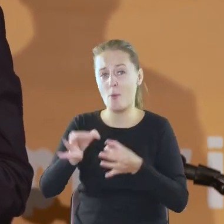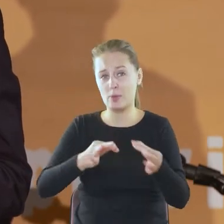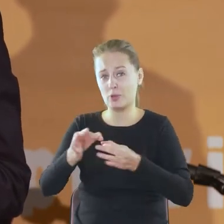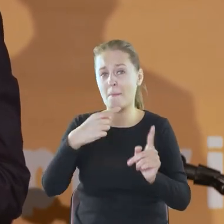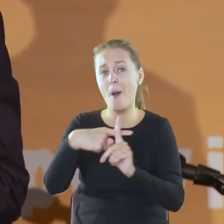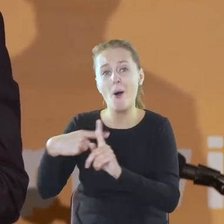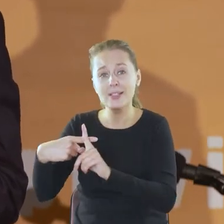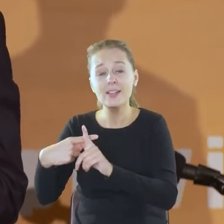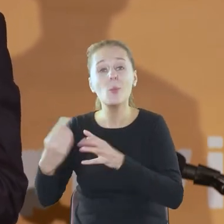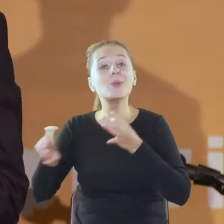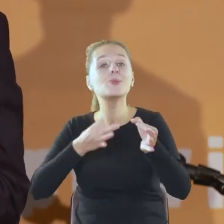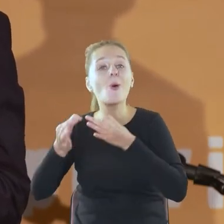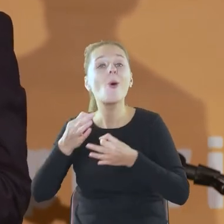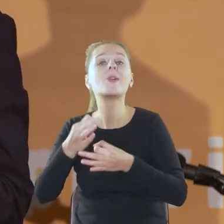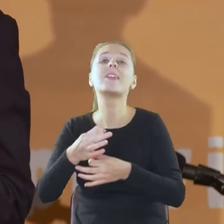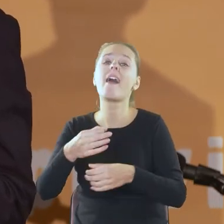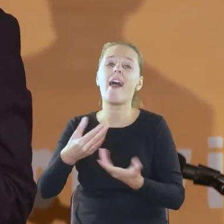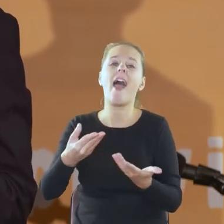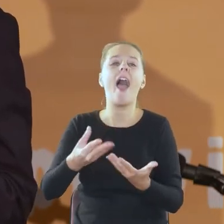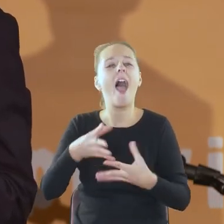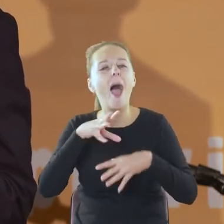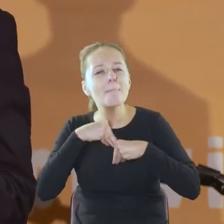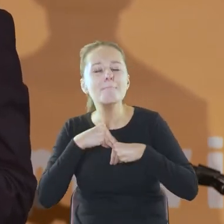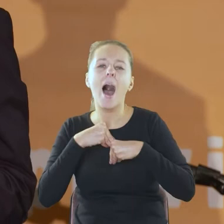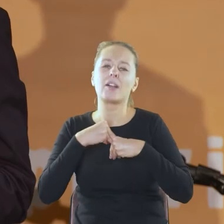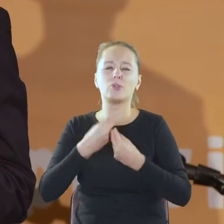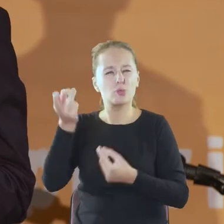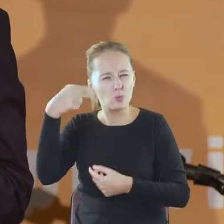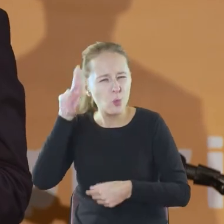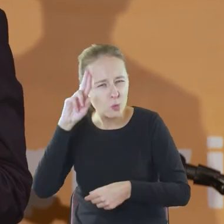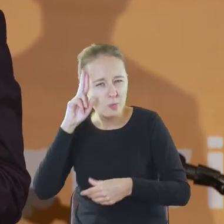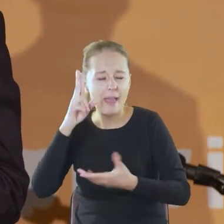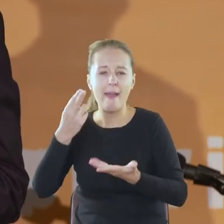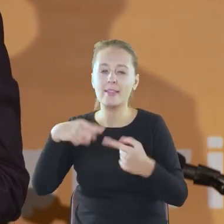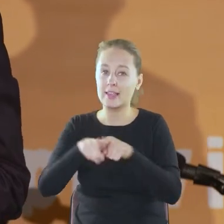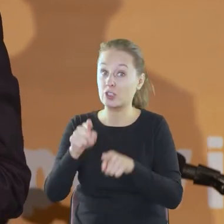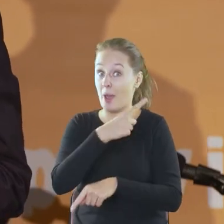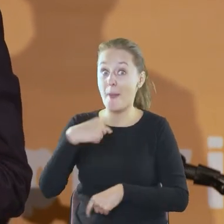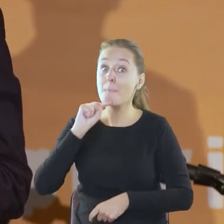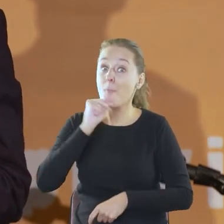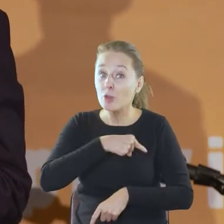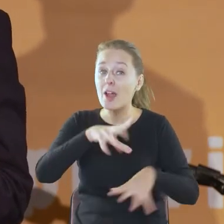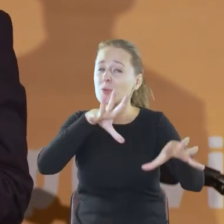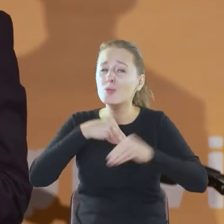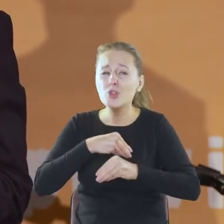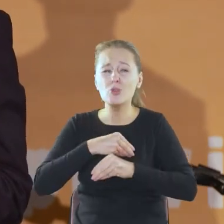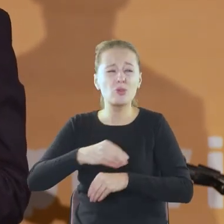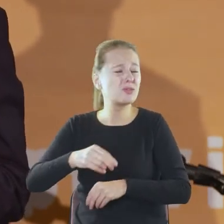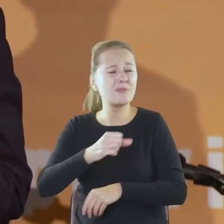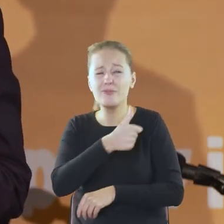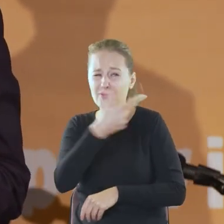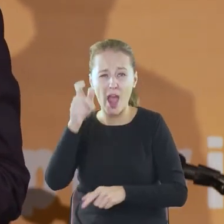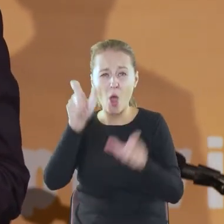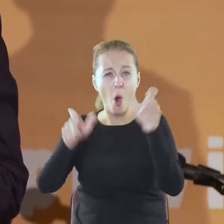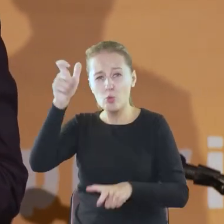Historię o gościnności, historię o empatii, historię o wyrozumiałości, o tym, że potrafimy przyjąć setki tysięcy ludzi,